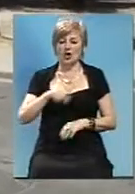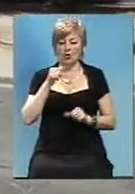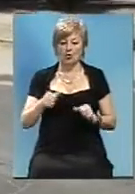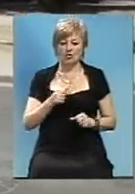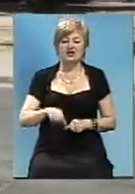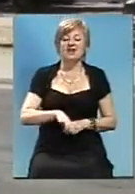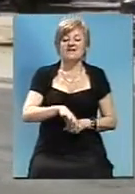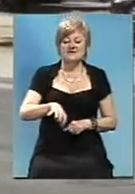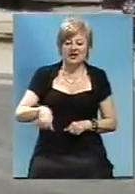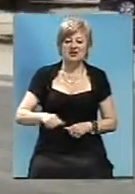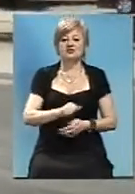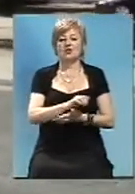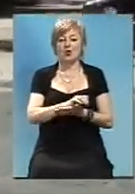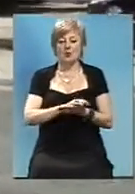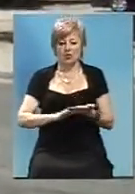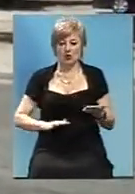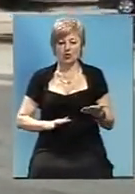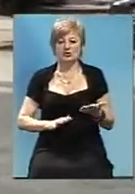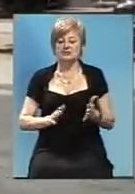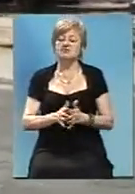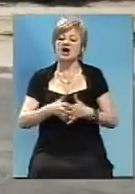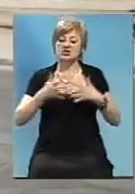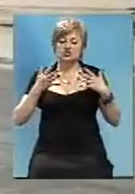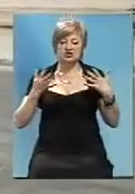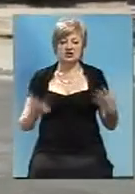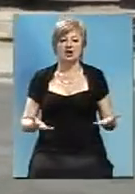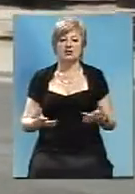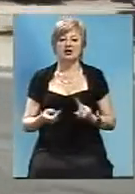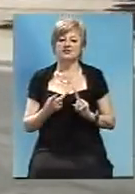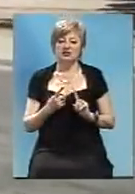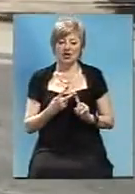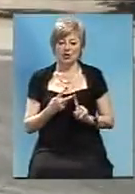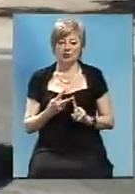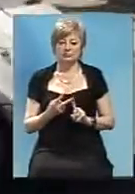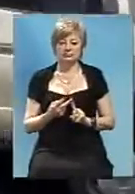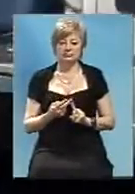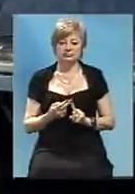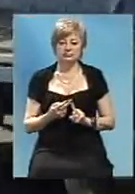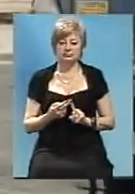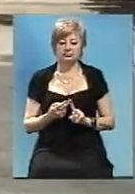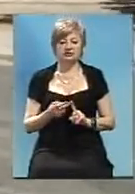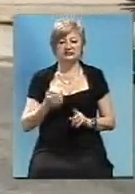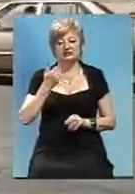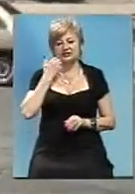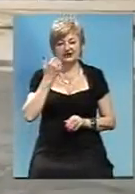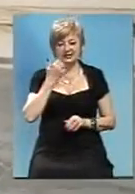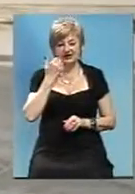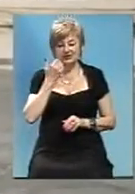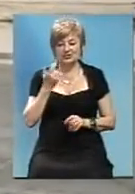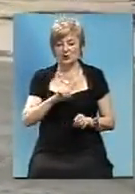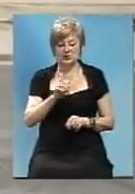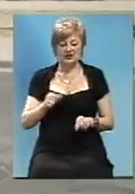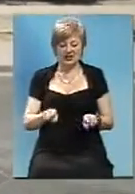воровство продовжується в планетарних масштабах. Вторе. Не стыдно ли їм за таку роботу,